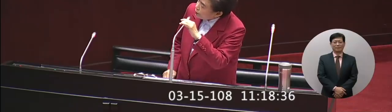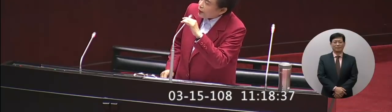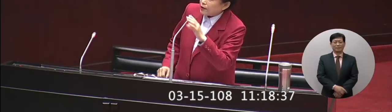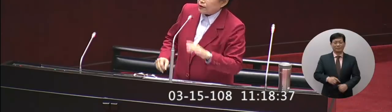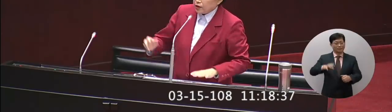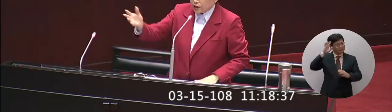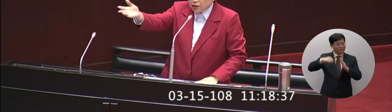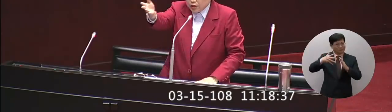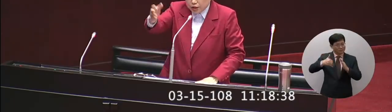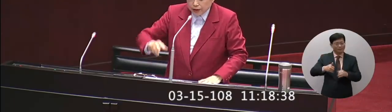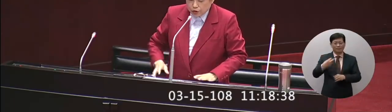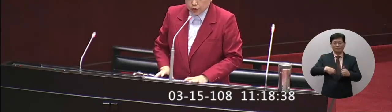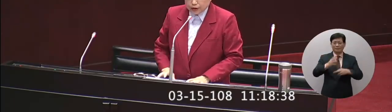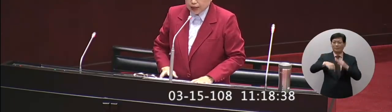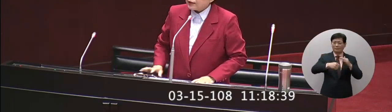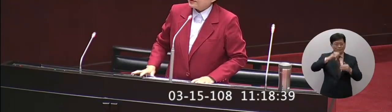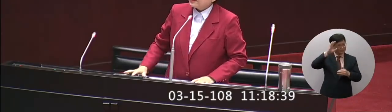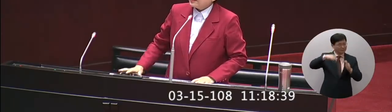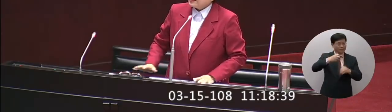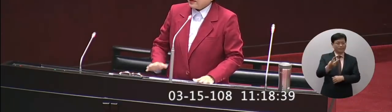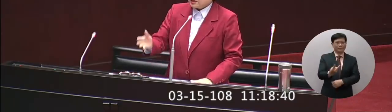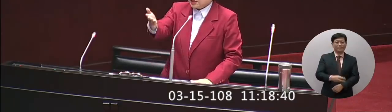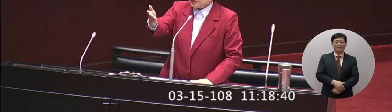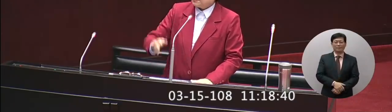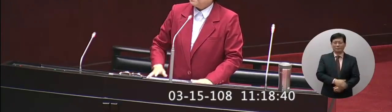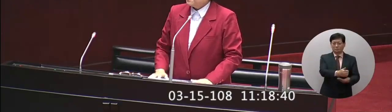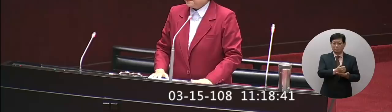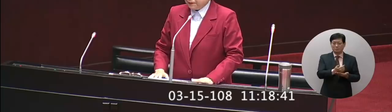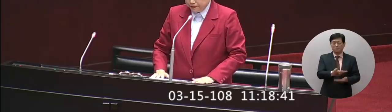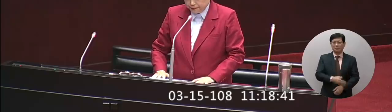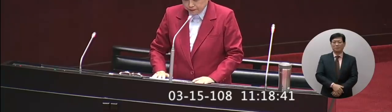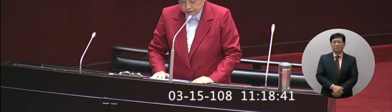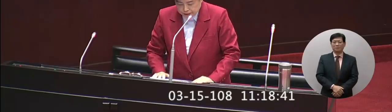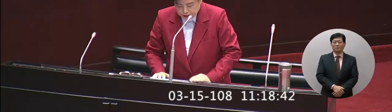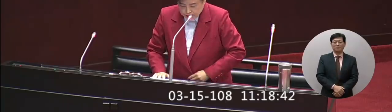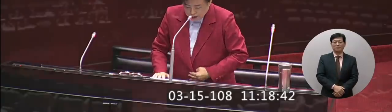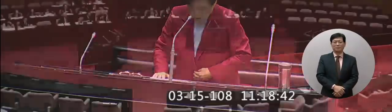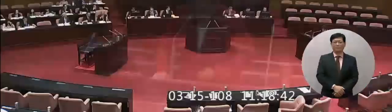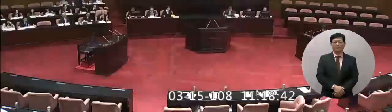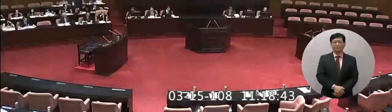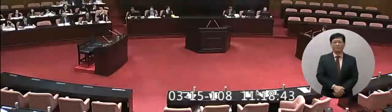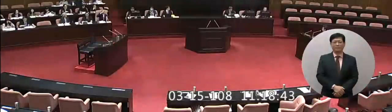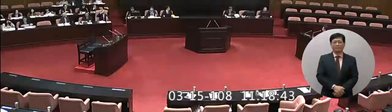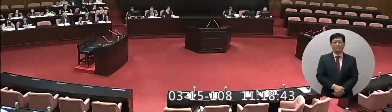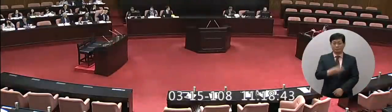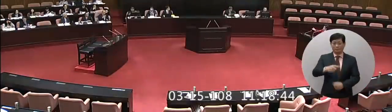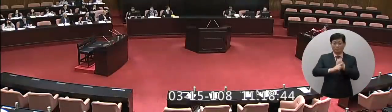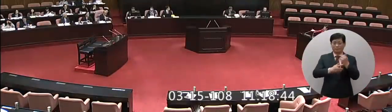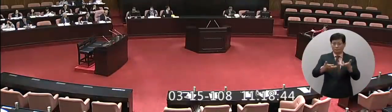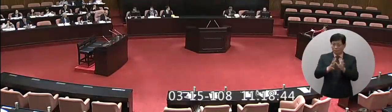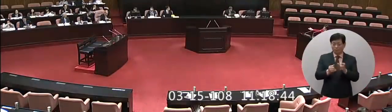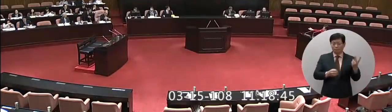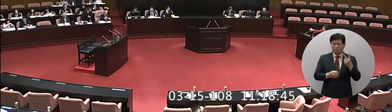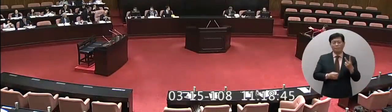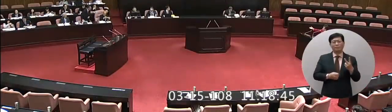我們蘇院長以及行政院蘇院長請行政院蘇院長及法務部長